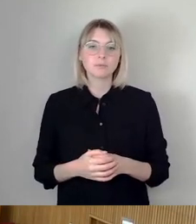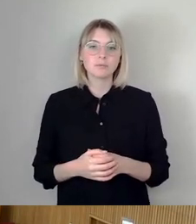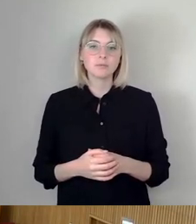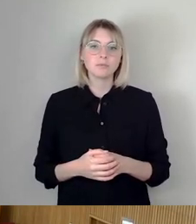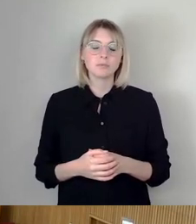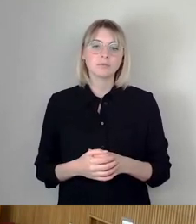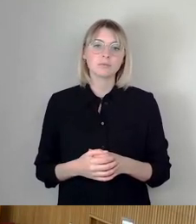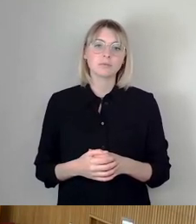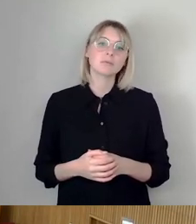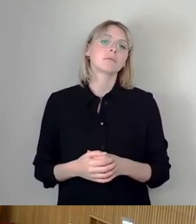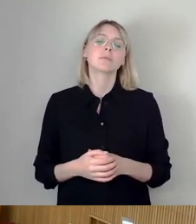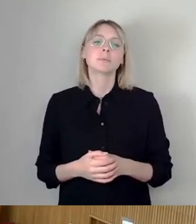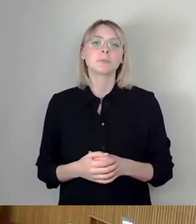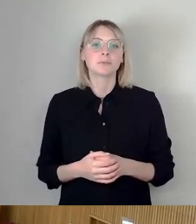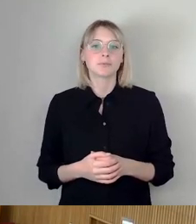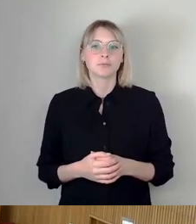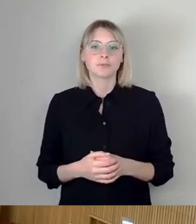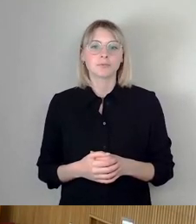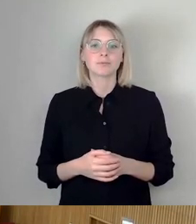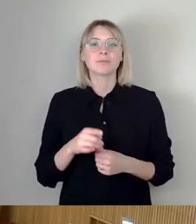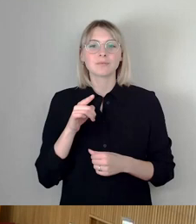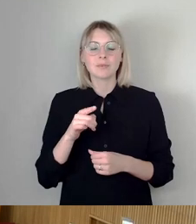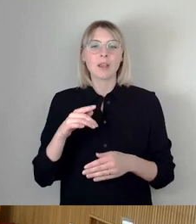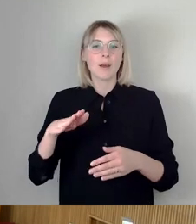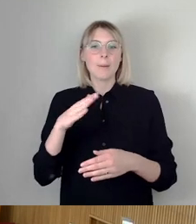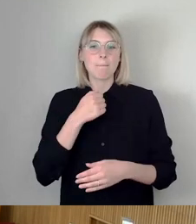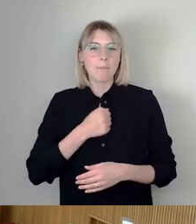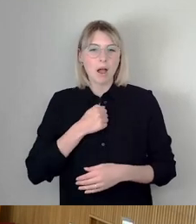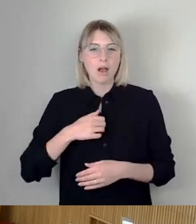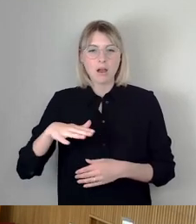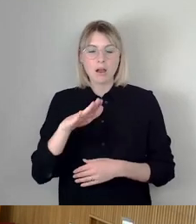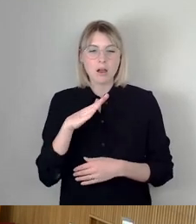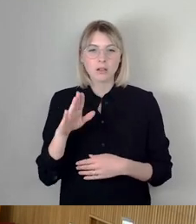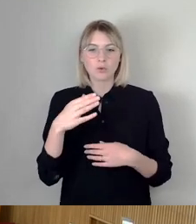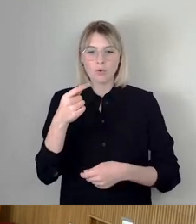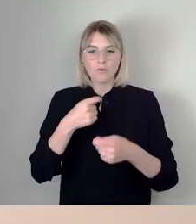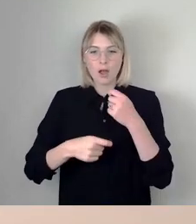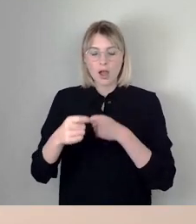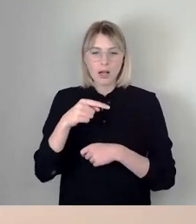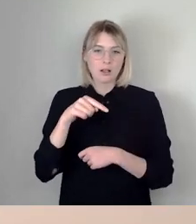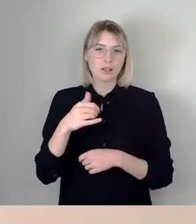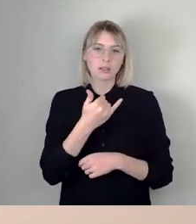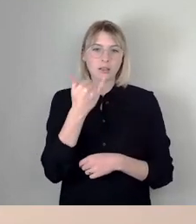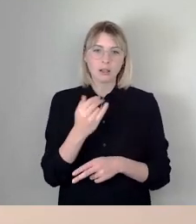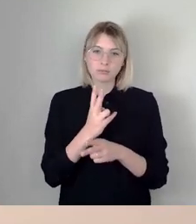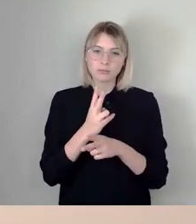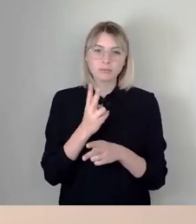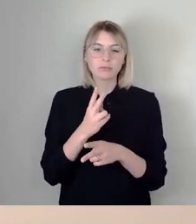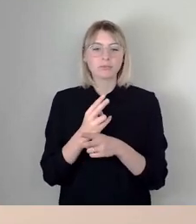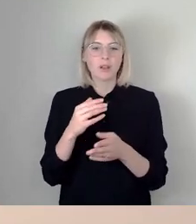Nochmal, die Bädergänger verhandelt nach wie vor und noch dieses Jahr wieder um den Weiterbetrieb,